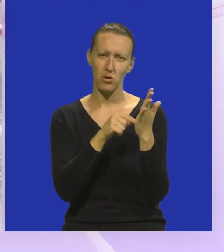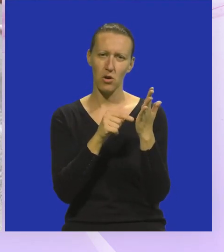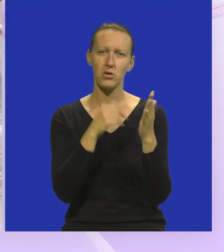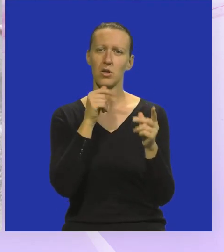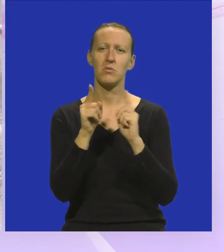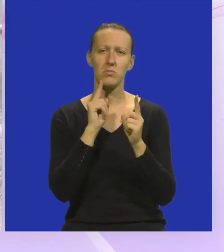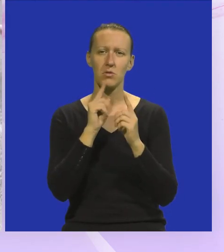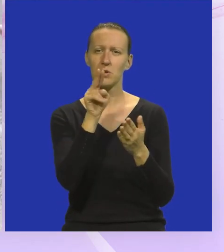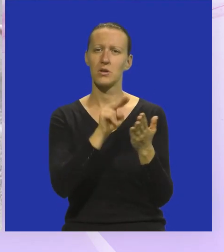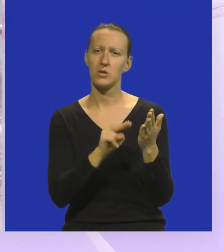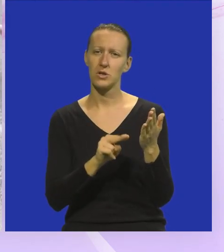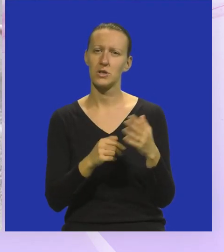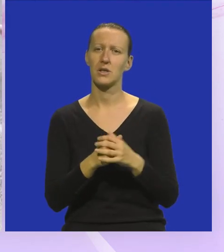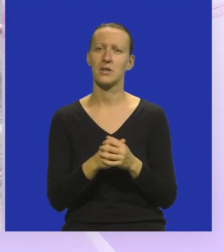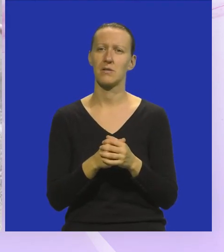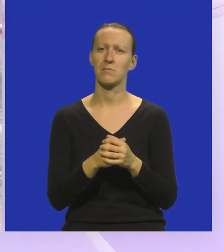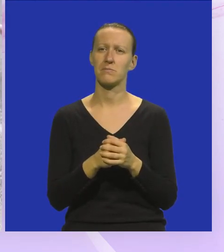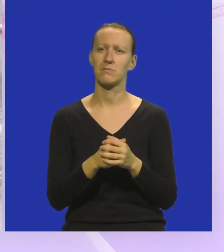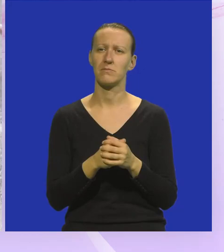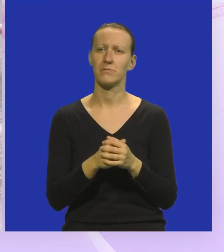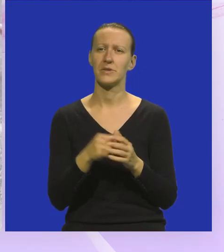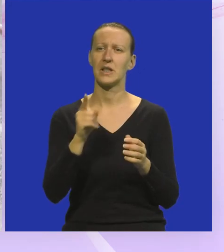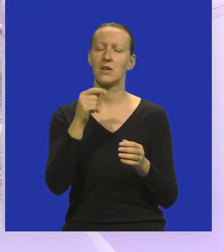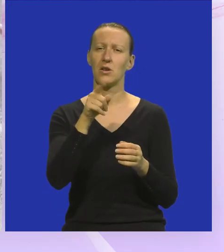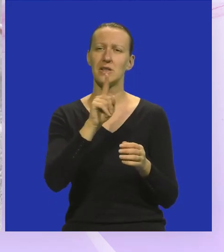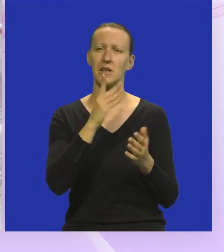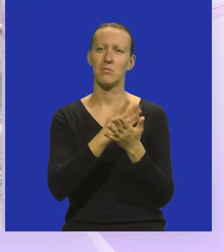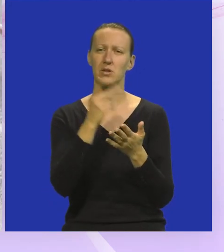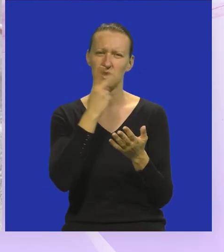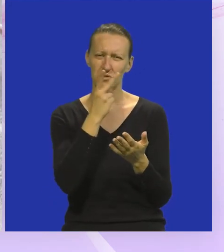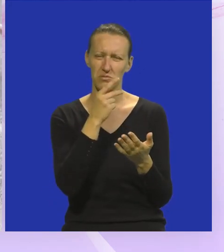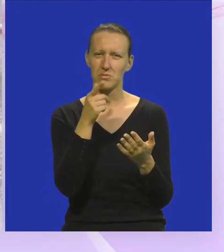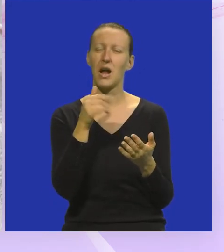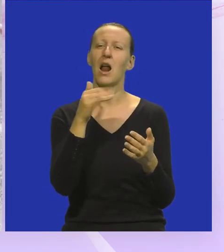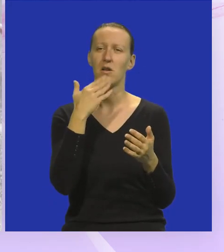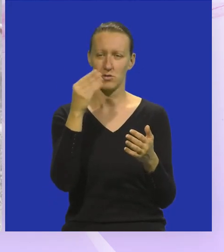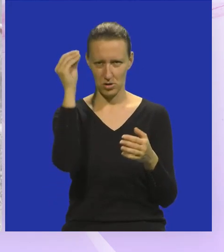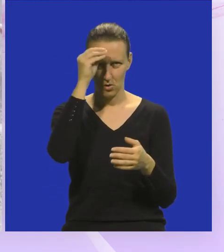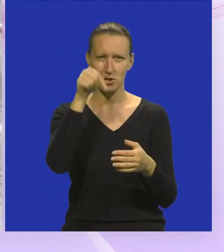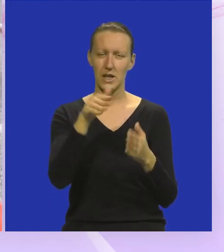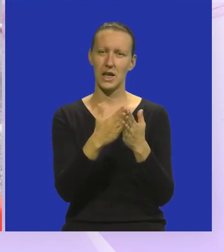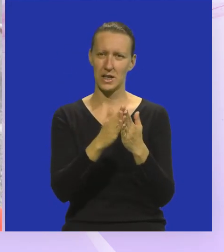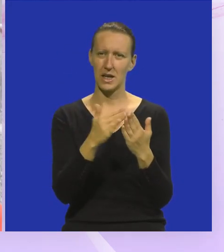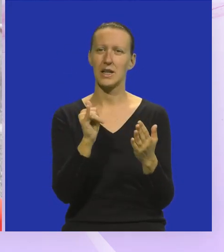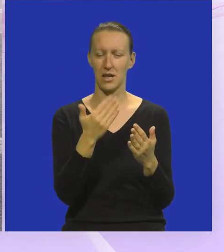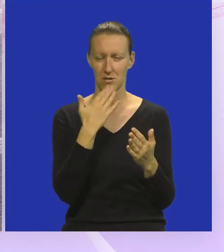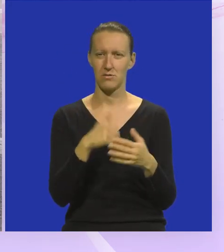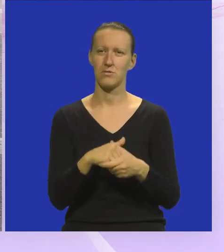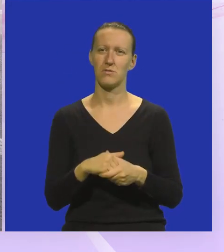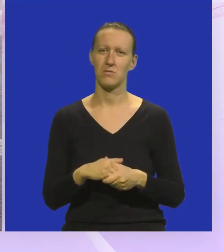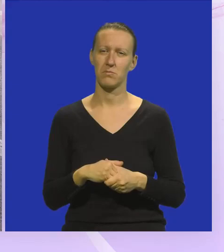pratila i pokušavala čitati? Ne, je to baš nisam ni kužila. Ali ćeš naučiti sad s knjigom? Da.